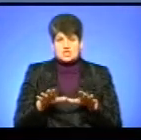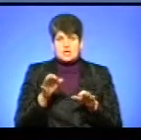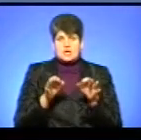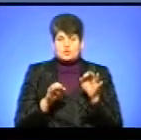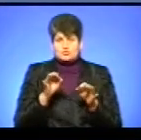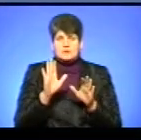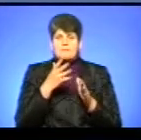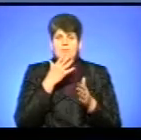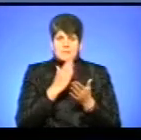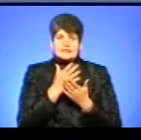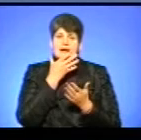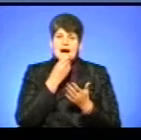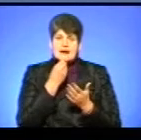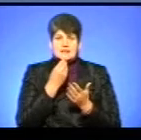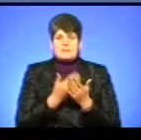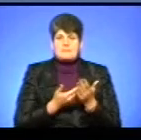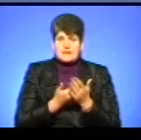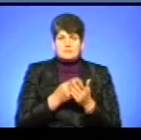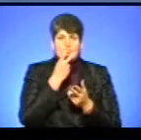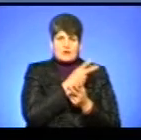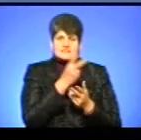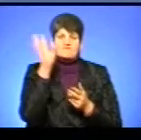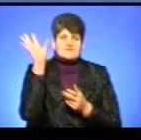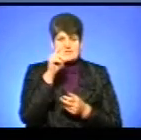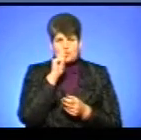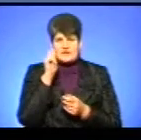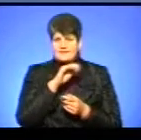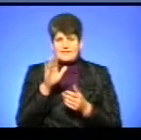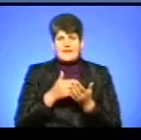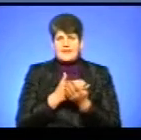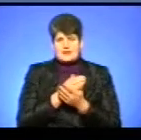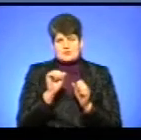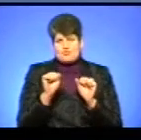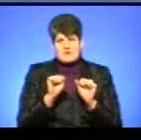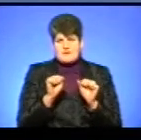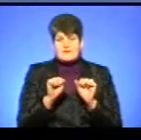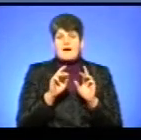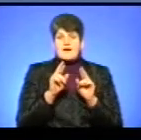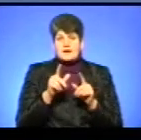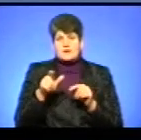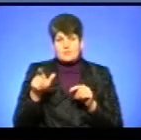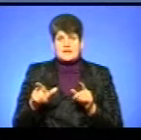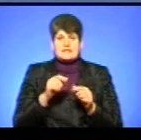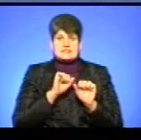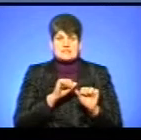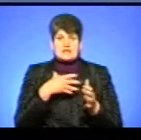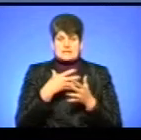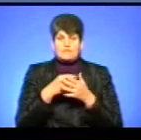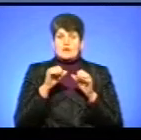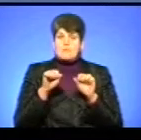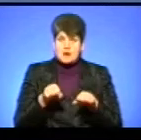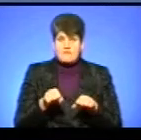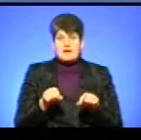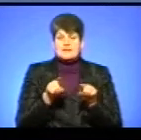гарний приклад, який будемо демонструвати на всю Україну. Принаймні, не якість управління, а якість того, як громадяни захищають свої права. А